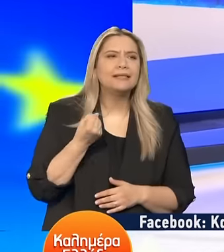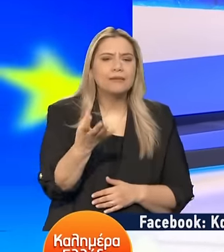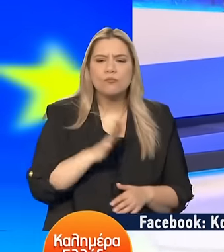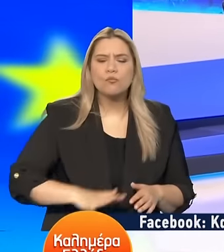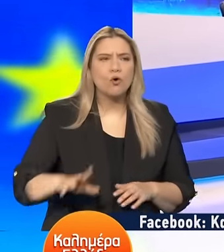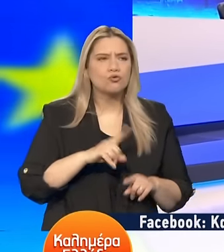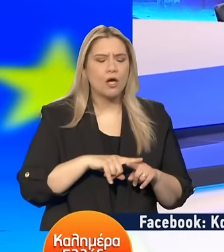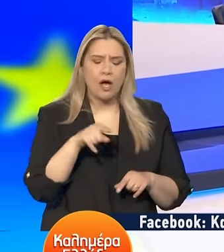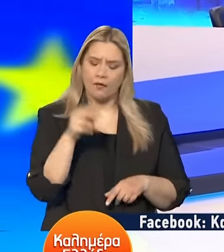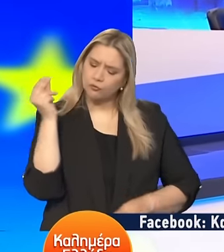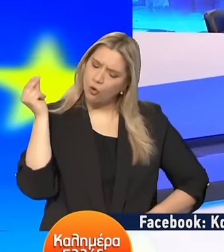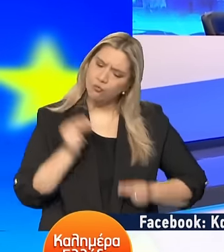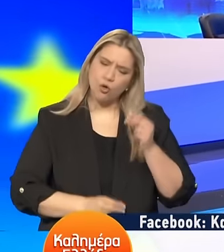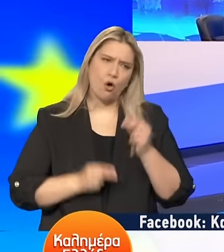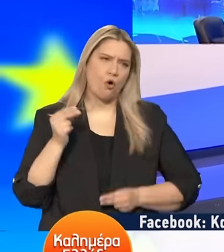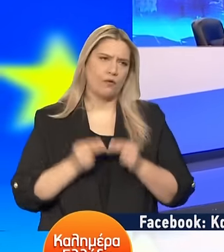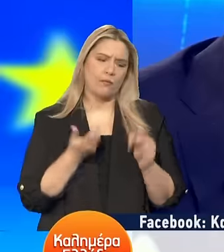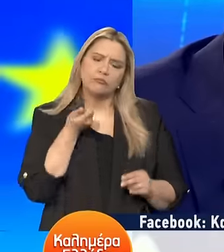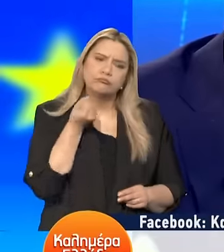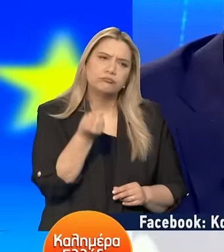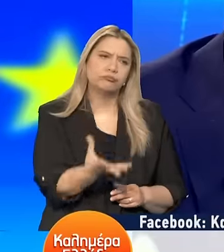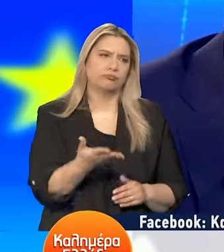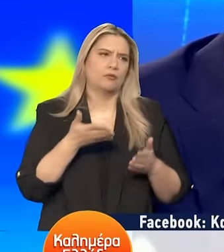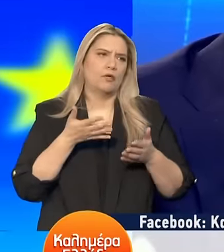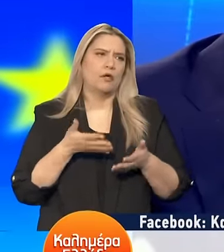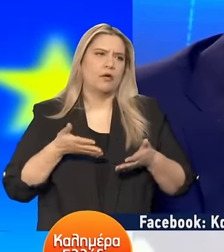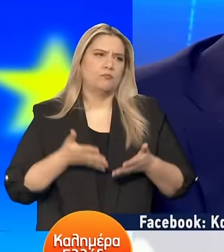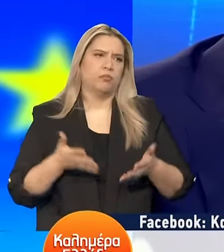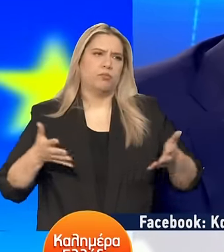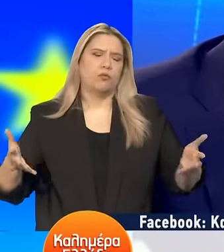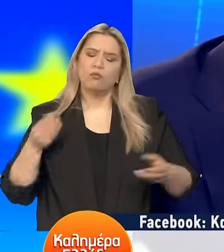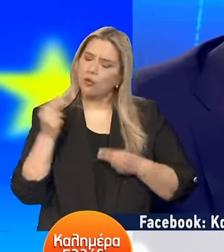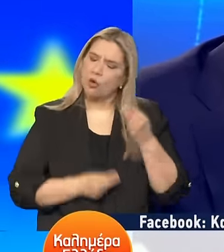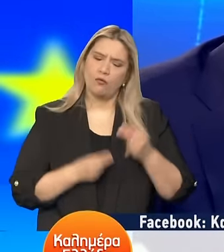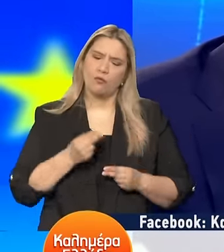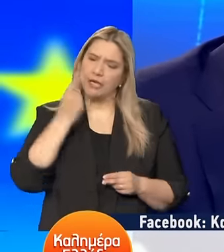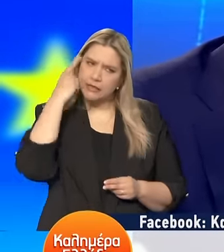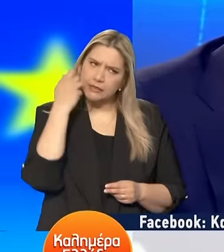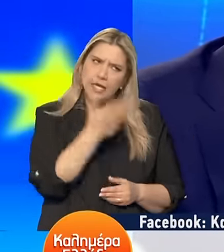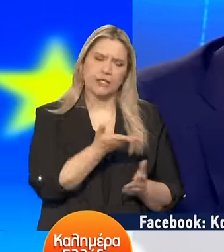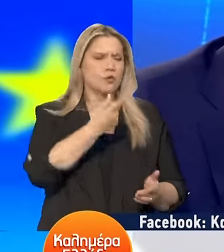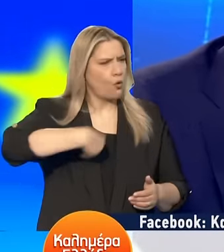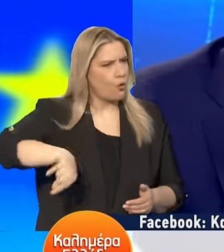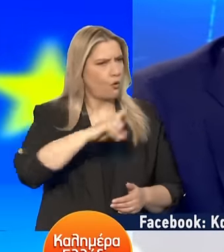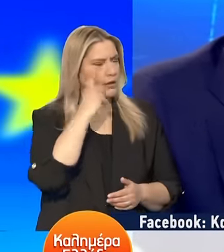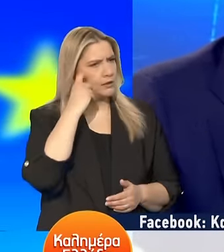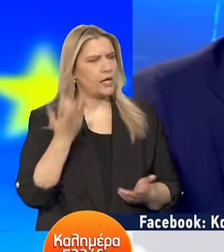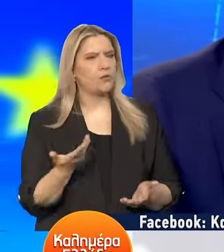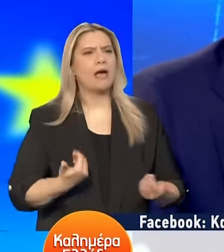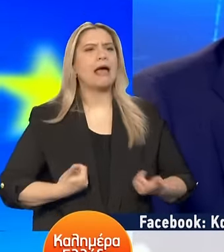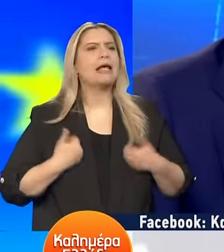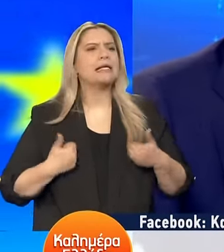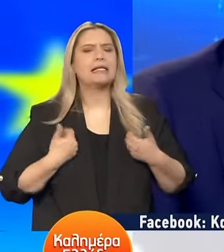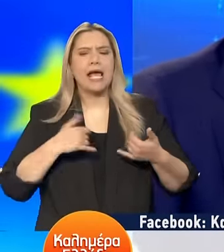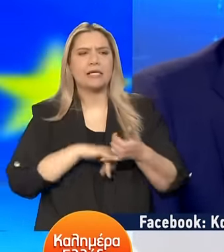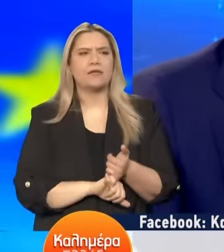δημογραφικό πρόβλημα είναι τεράστιο πρόβλημα Και το ξέρετε πολύ καλά Και εσείς και εμείς όλοι Ότι τα νέα ζευγάρια ξέρετε